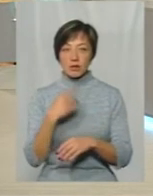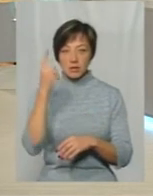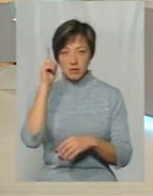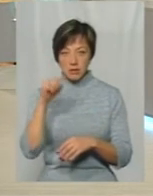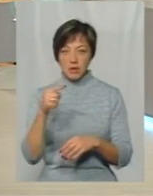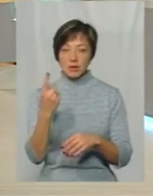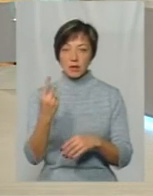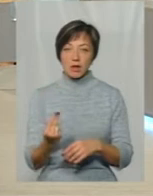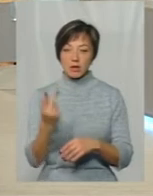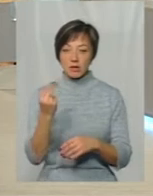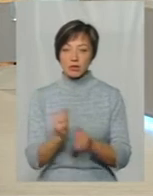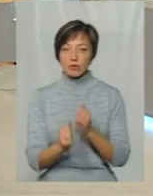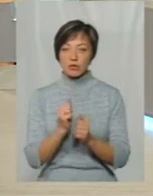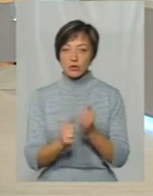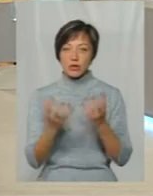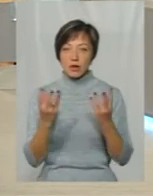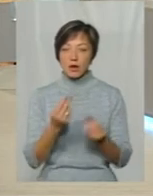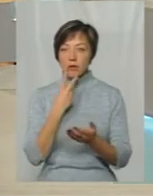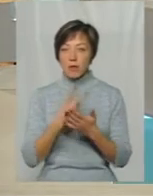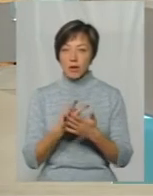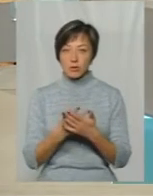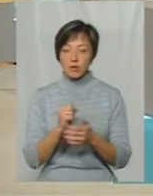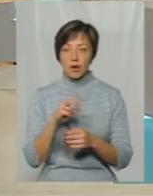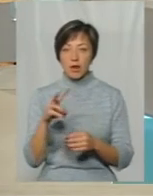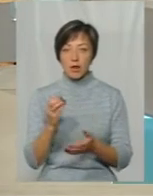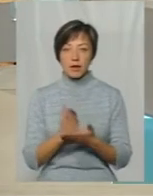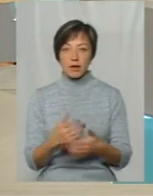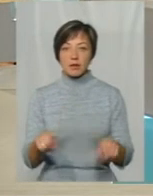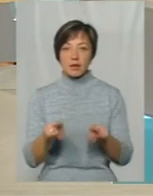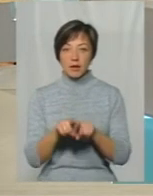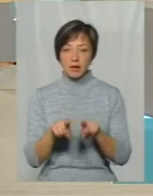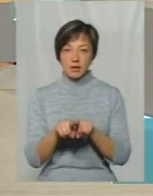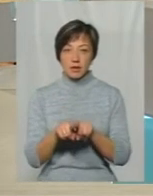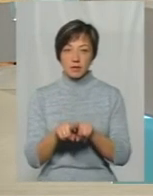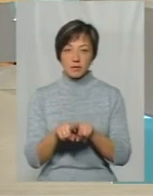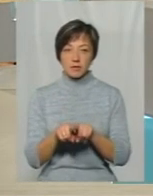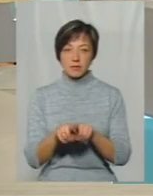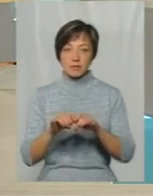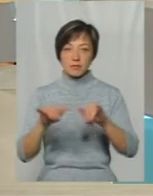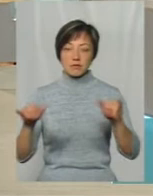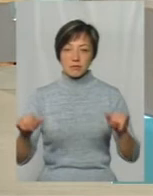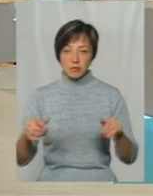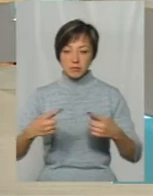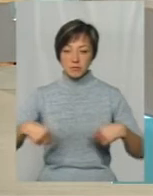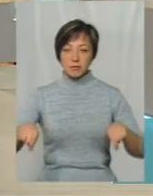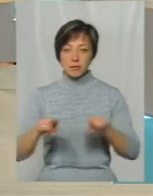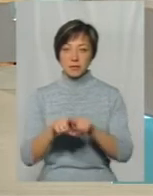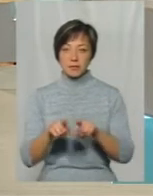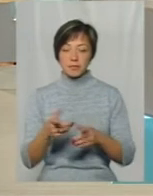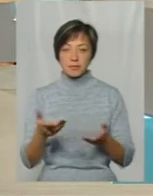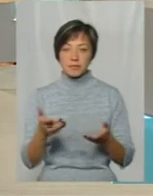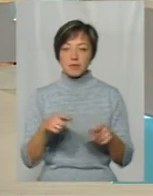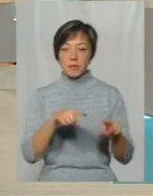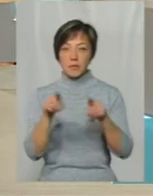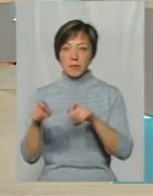день, день, рік за роком бачу, да А є такі, у яких аріол, ну, скажімо так, не бігає Я її